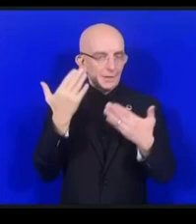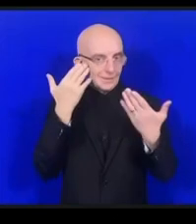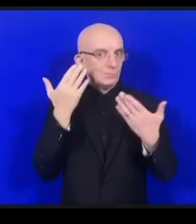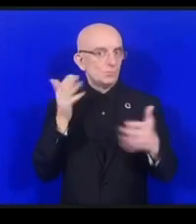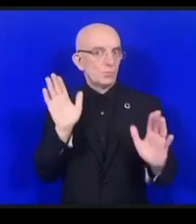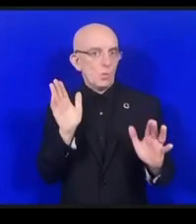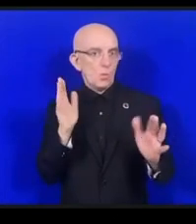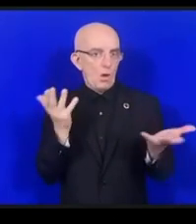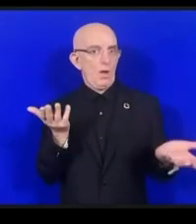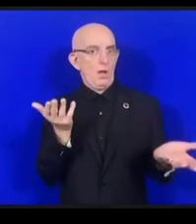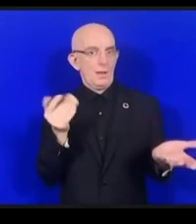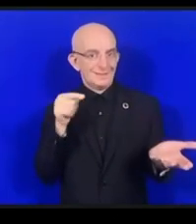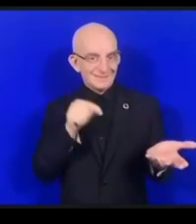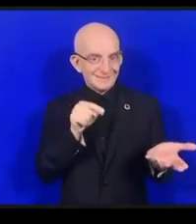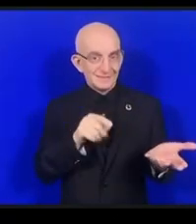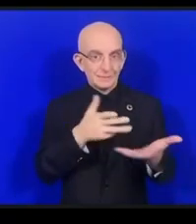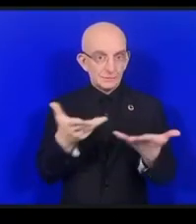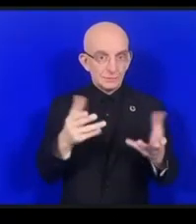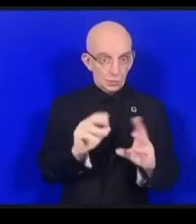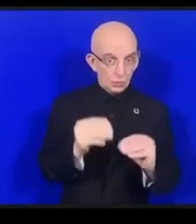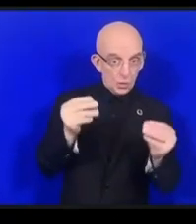途上国の青年は